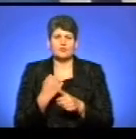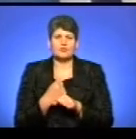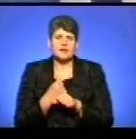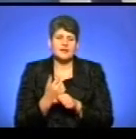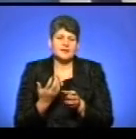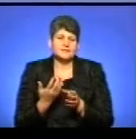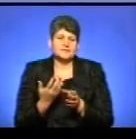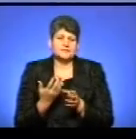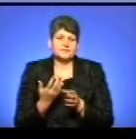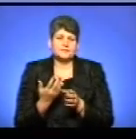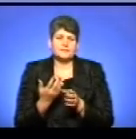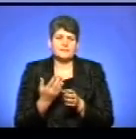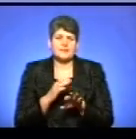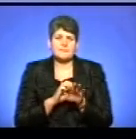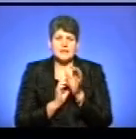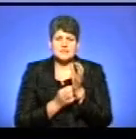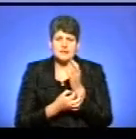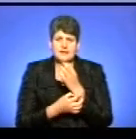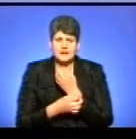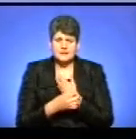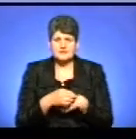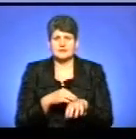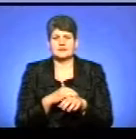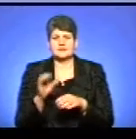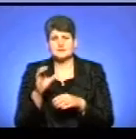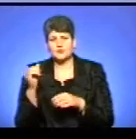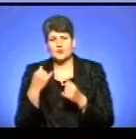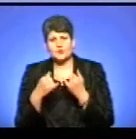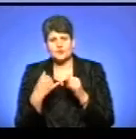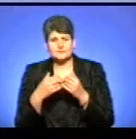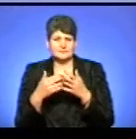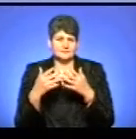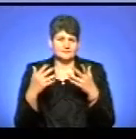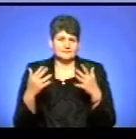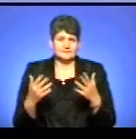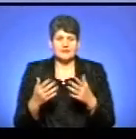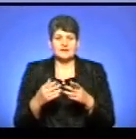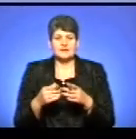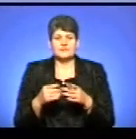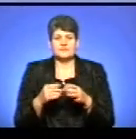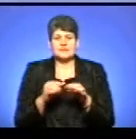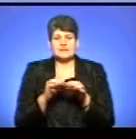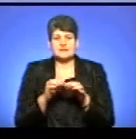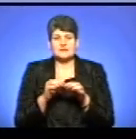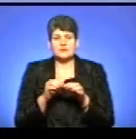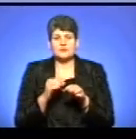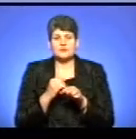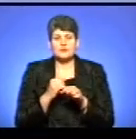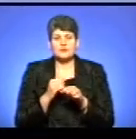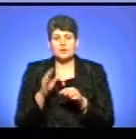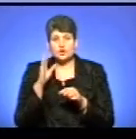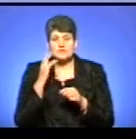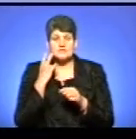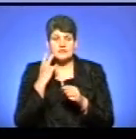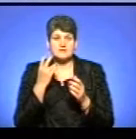наручки, браслетики різні, жовто-блакитні, чорно-червоні. Вони стрічки просто робили. І хлопці,